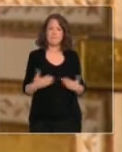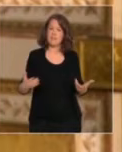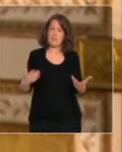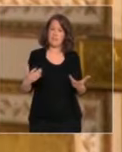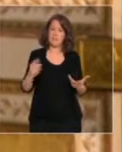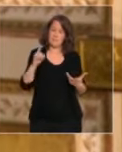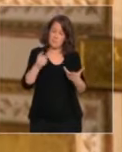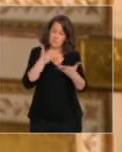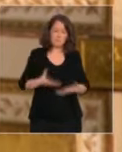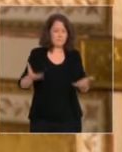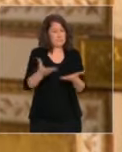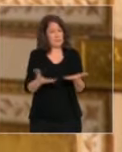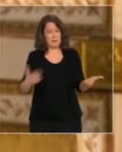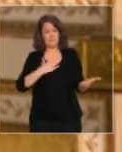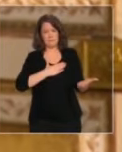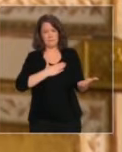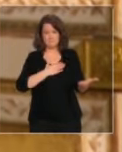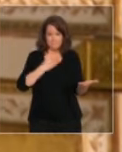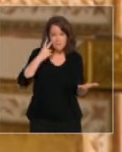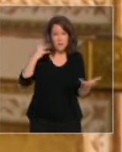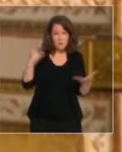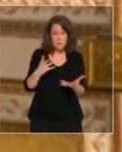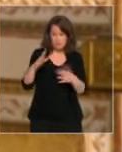et agir en tenant compte des incertitudes.